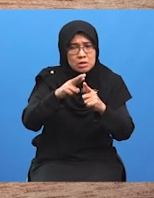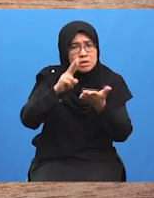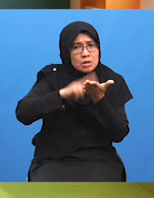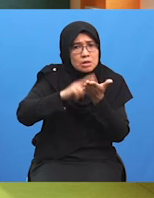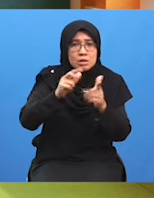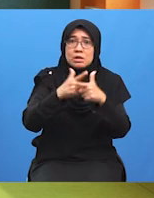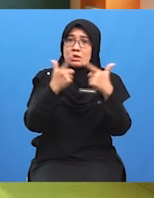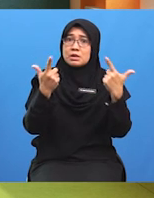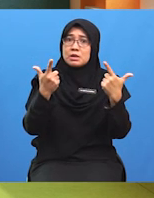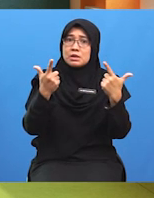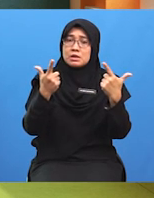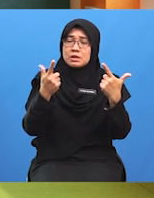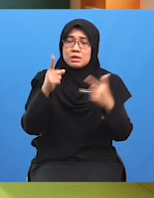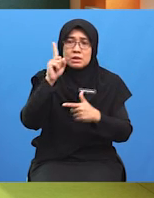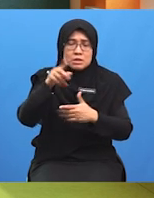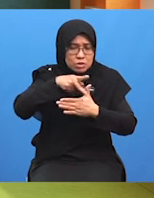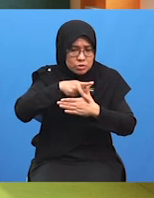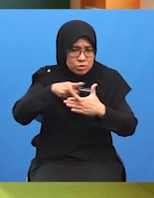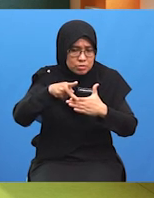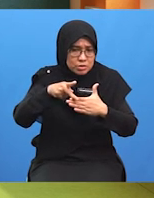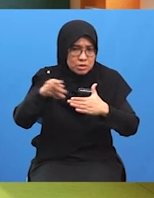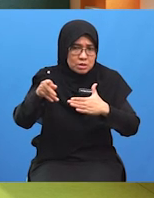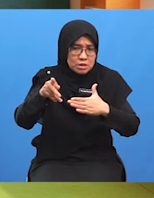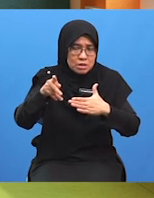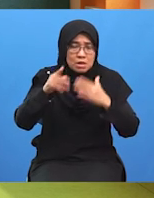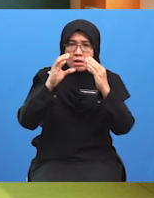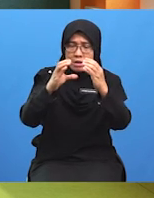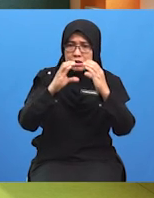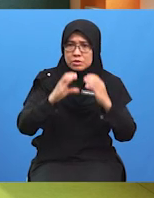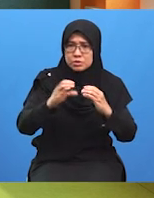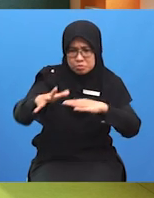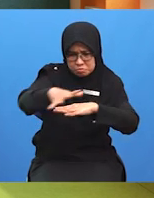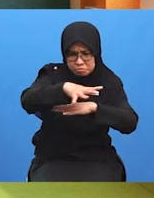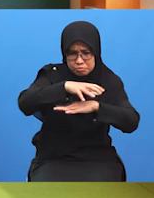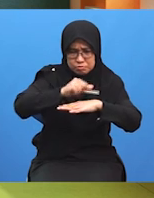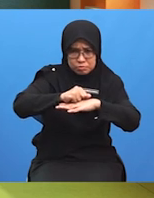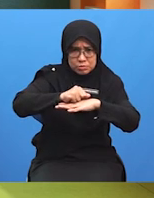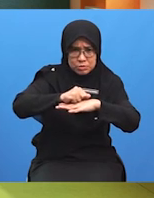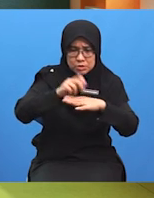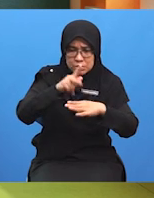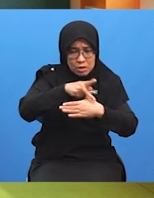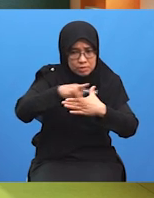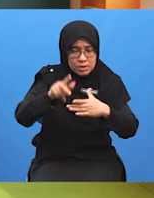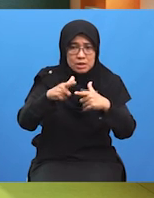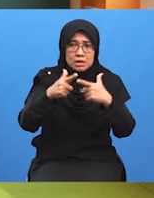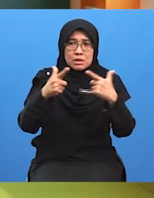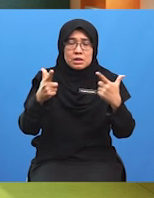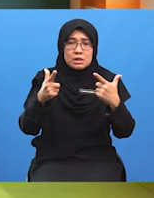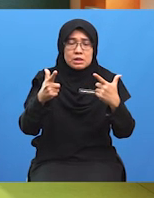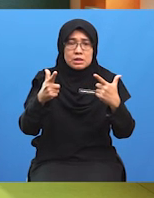Satu pihak cuba mempengaruhi pihak yang lain dengan cara menguasai